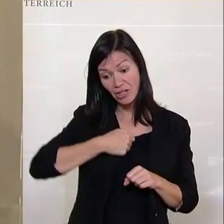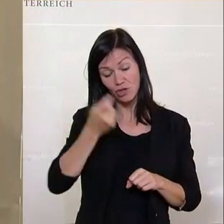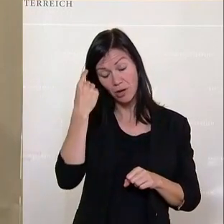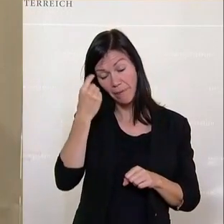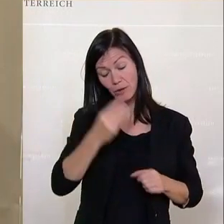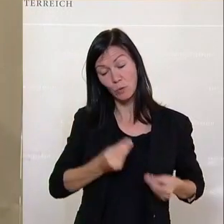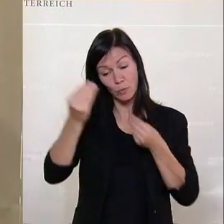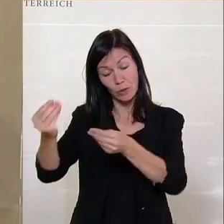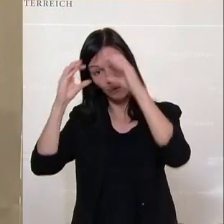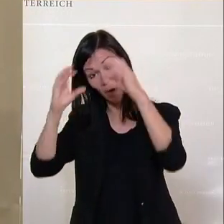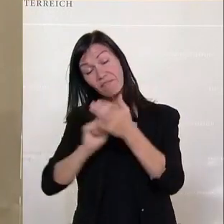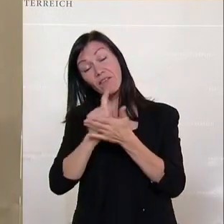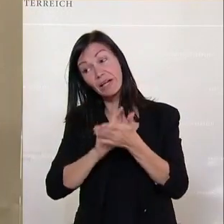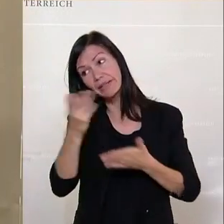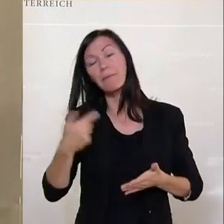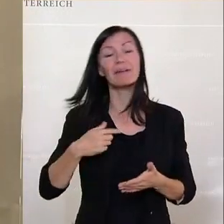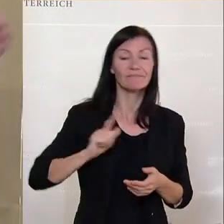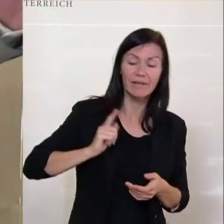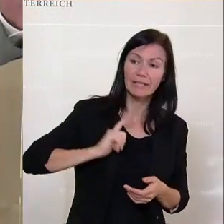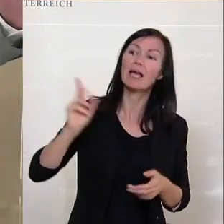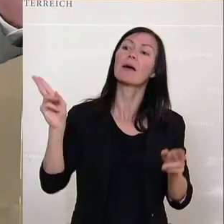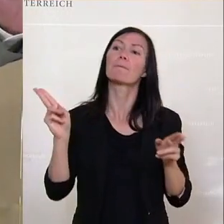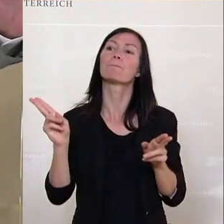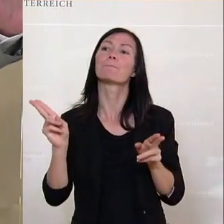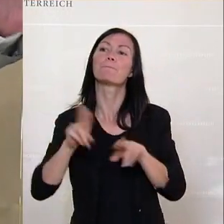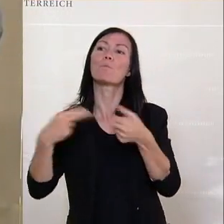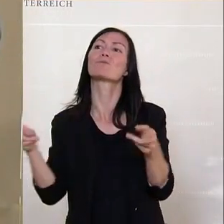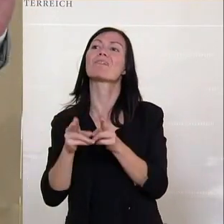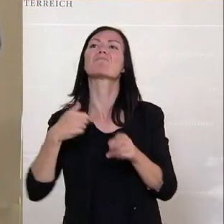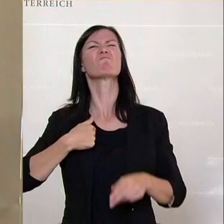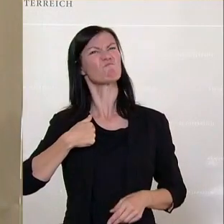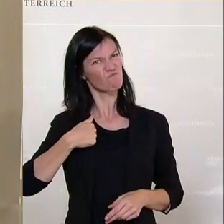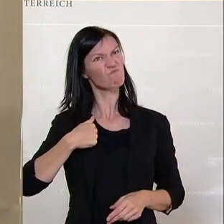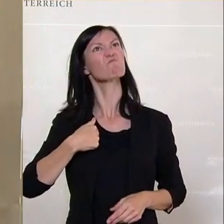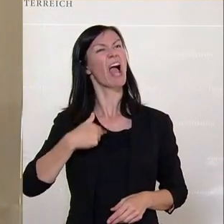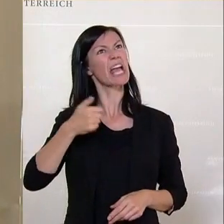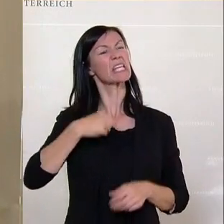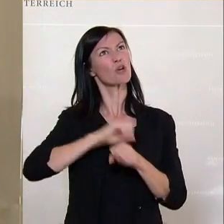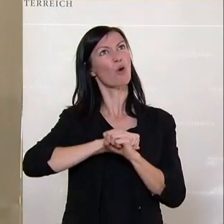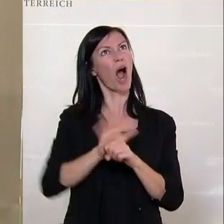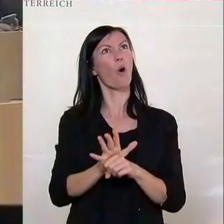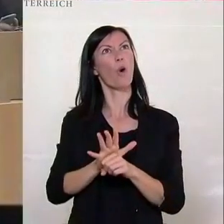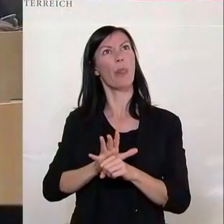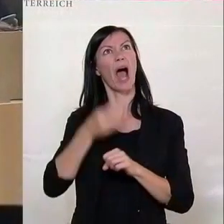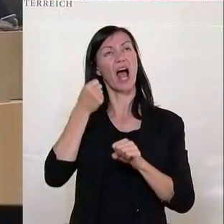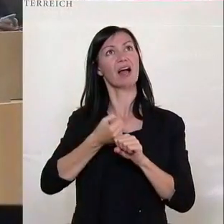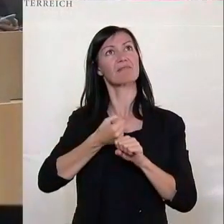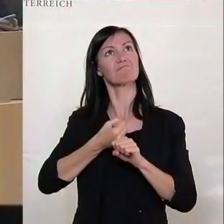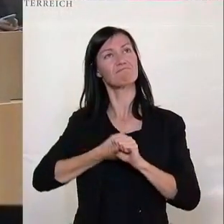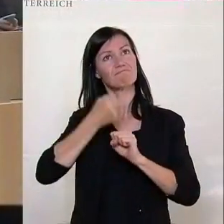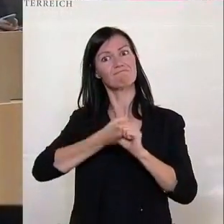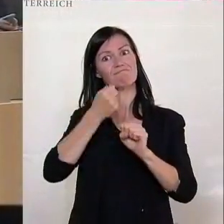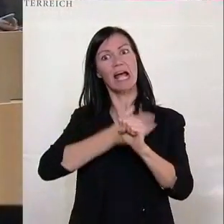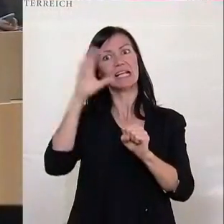schon stehen, er hat Corona besiegt. Das werde ich noch erleben wahrscheinlich, dass der Bundeskanzler sich